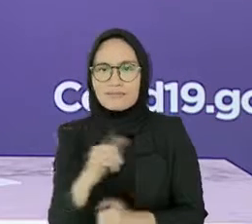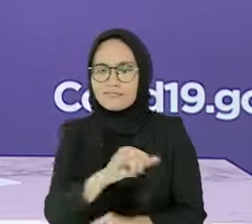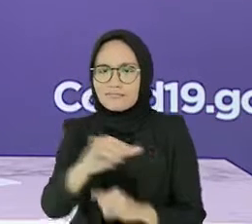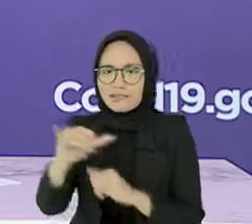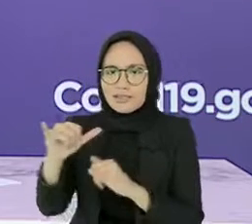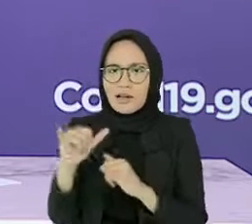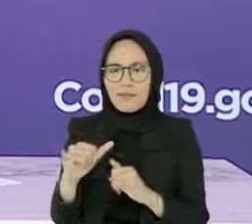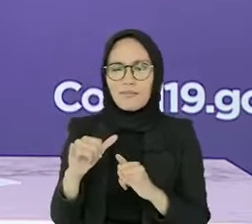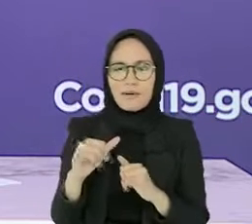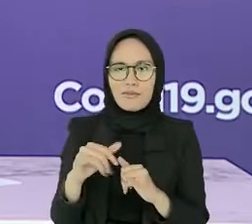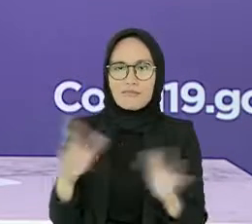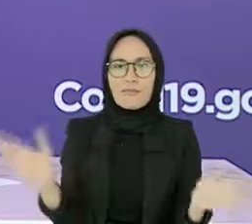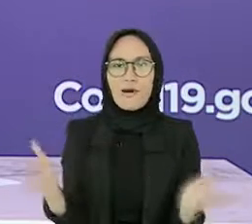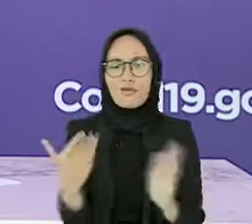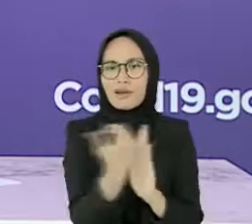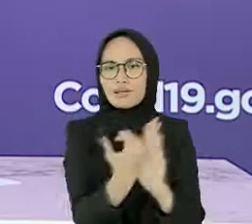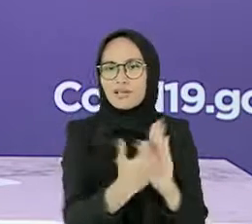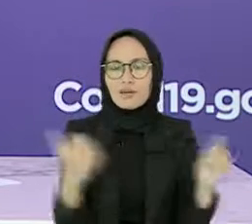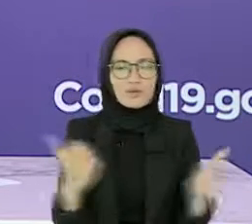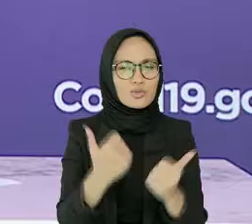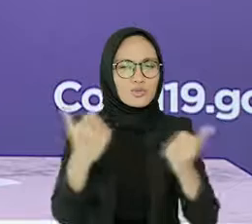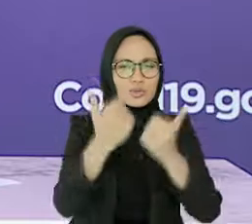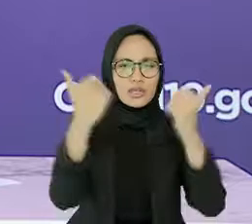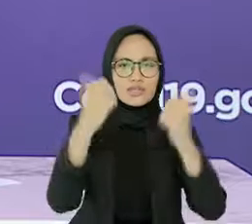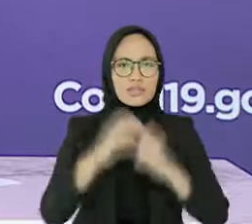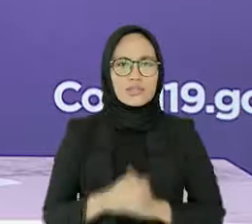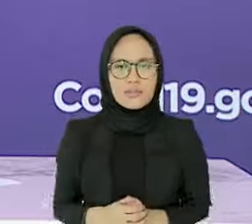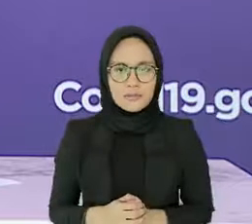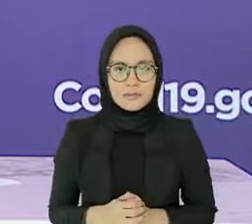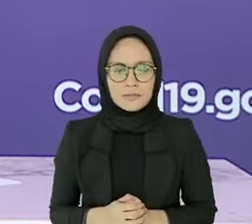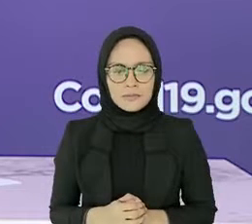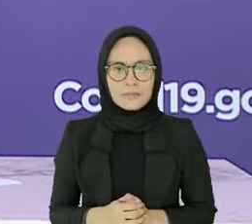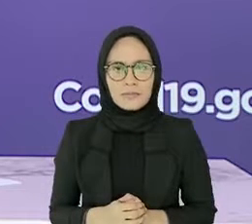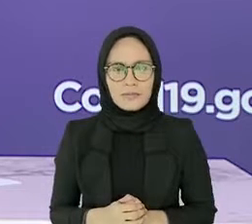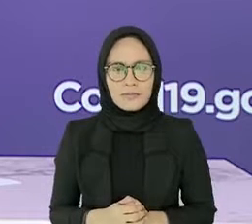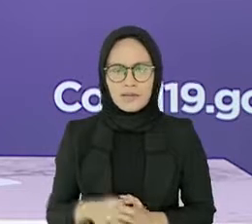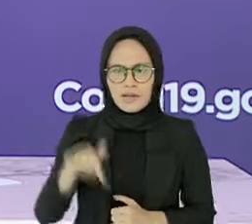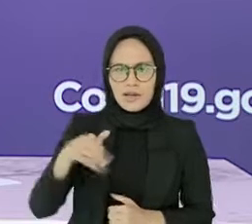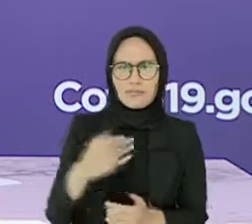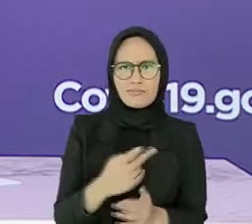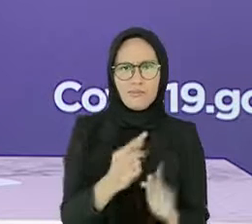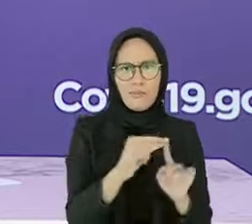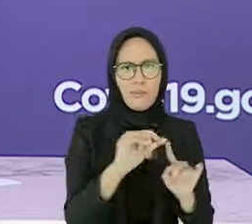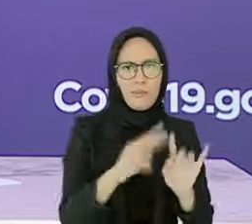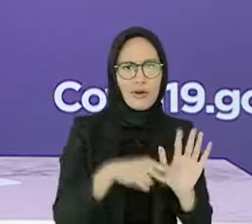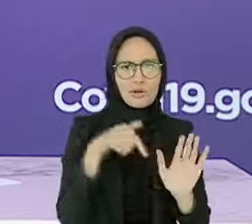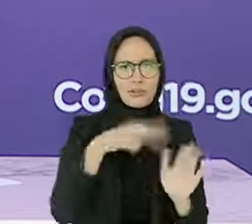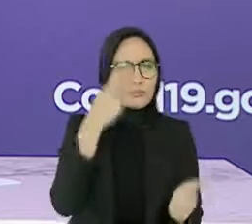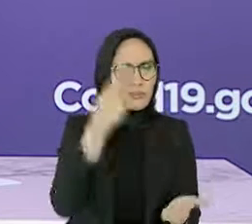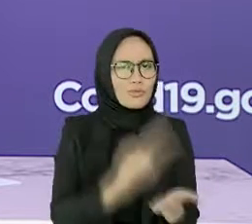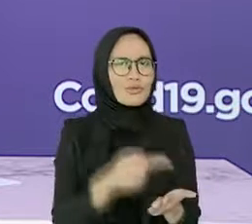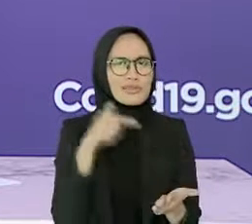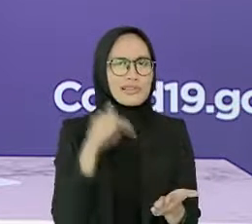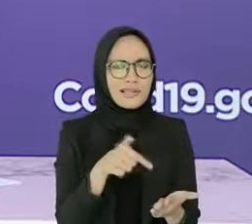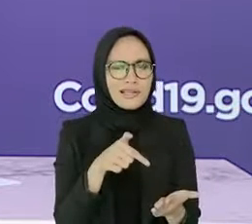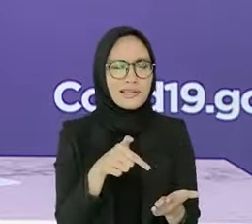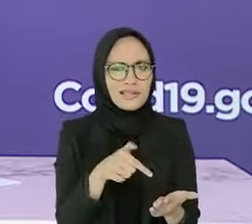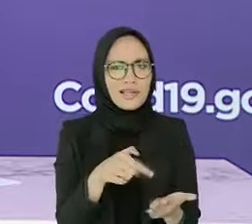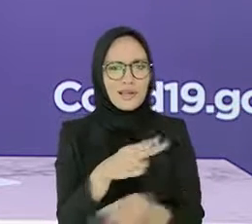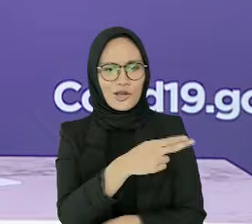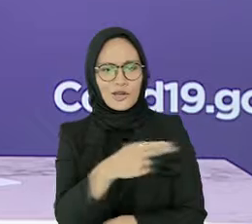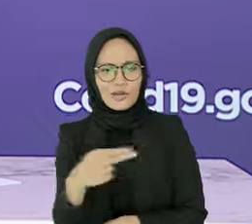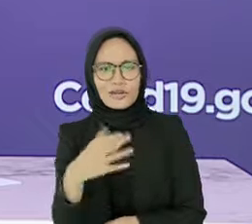Ini adalah bukti kesuksesan karena ketahanan rakyat Indonesia beradaptasi di tengah kondisi serba sulit